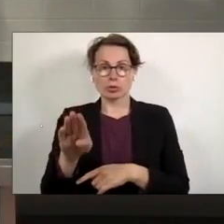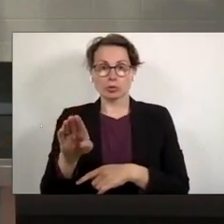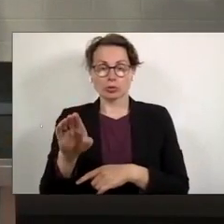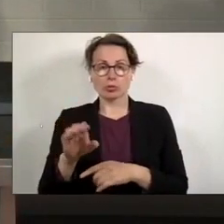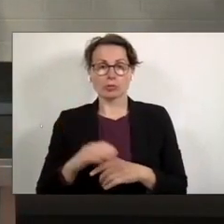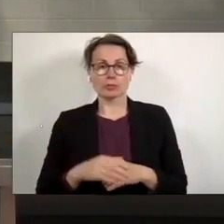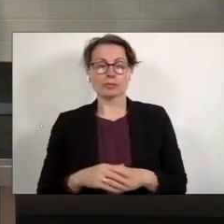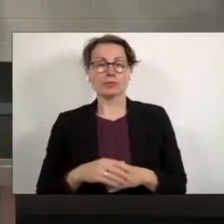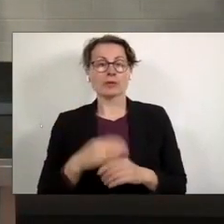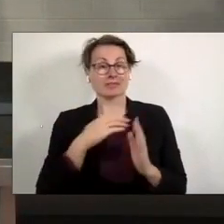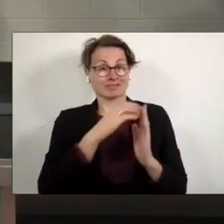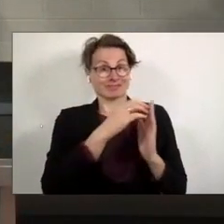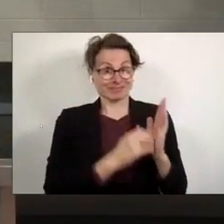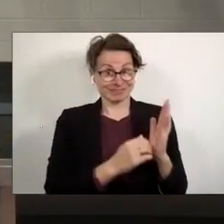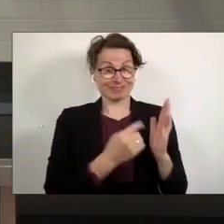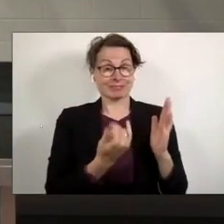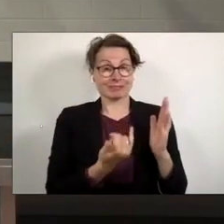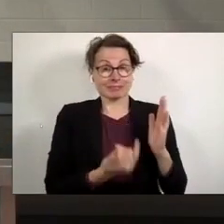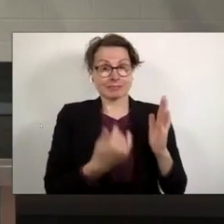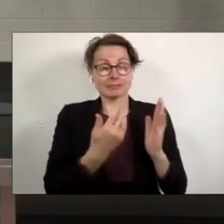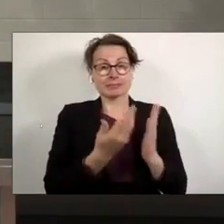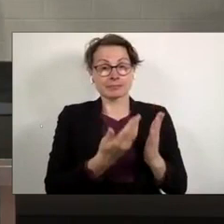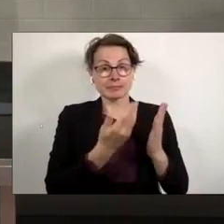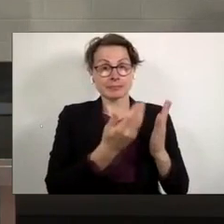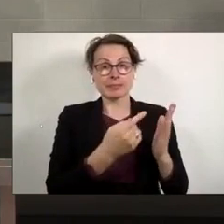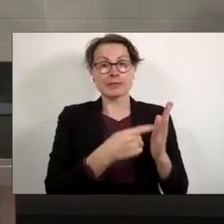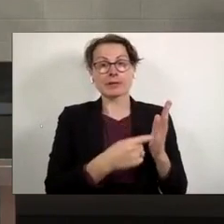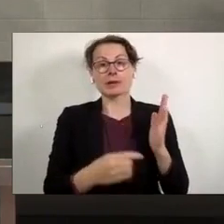der Autorinnen, die wir jetzt vorlesen werden, sind